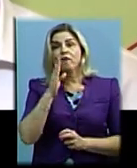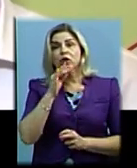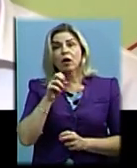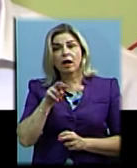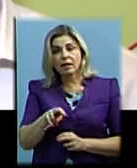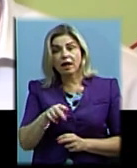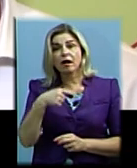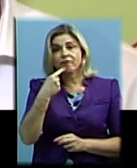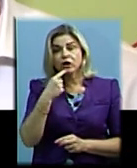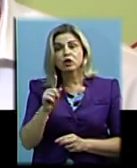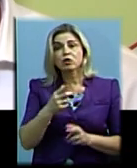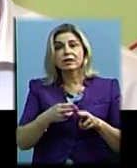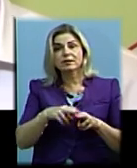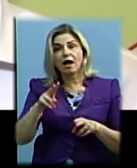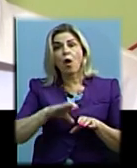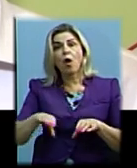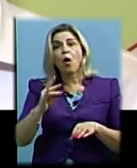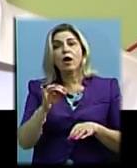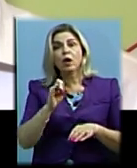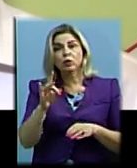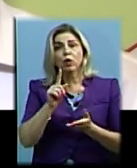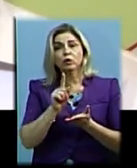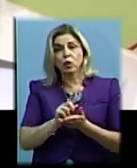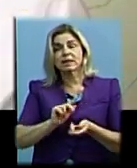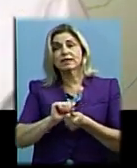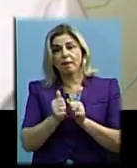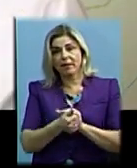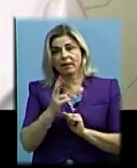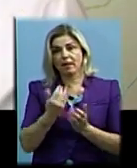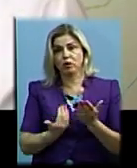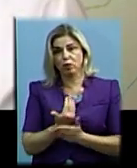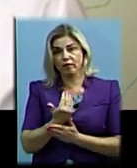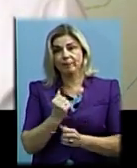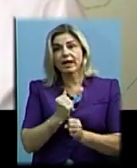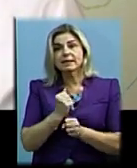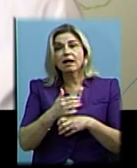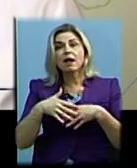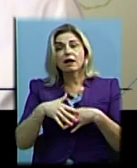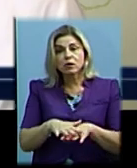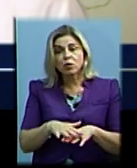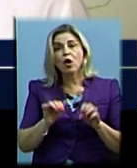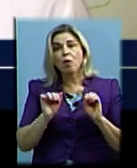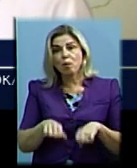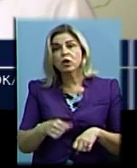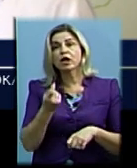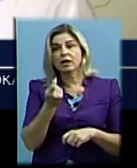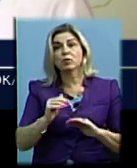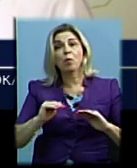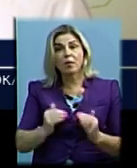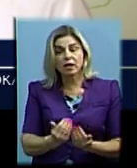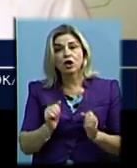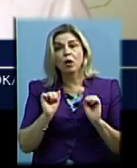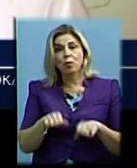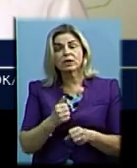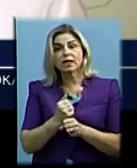Доденко говорить, цей колектор повинні замінити на новий. «Ми зробили розрахунки. Його можна навіть ще трохи зменшити. Його можна